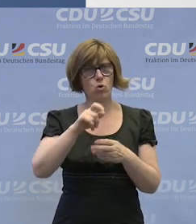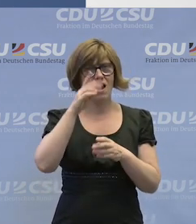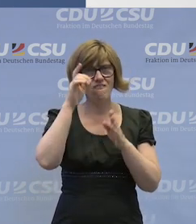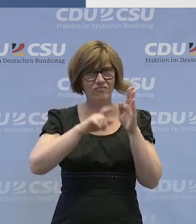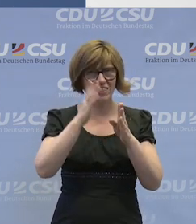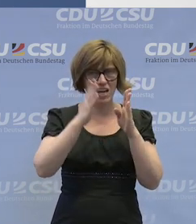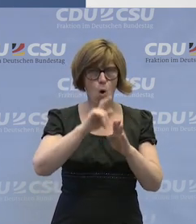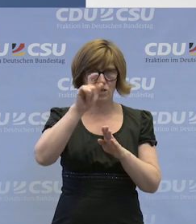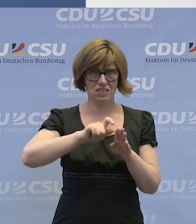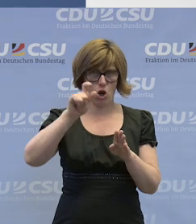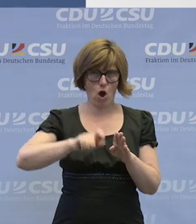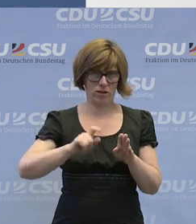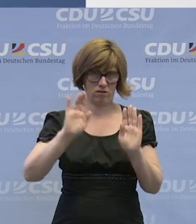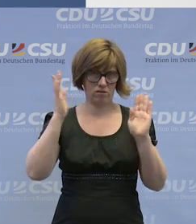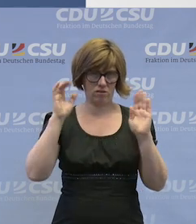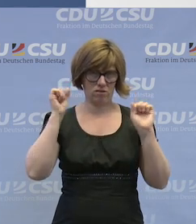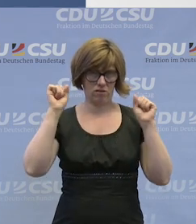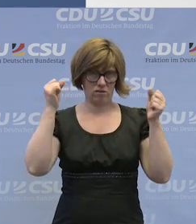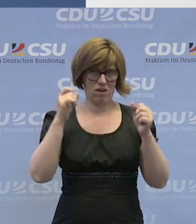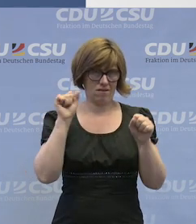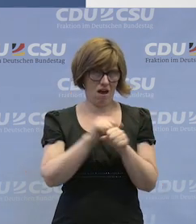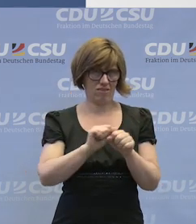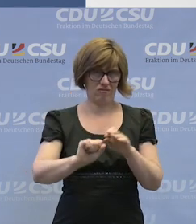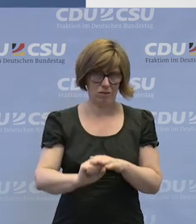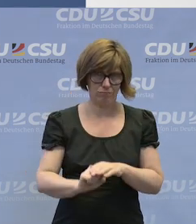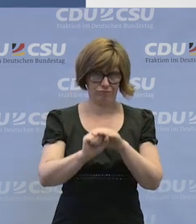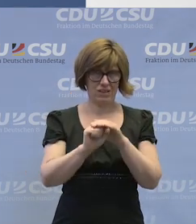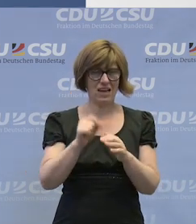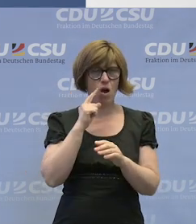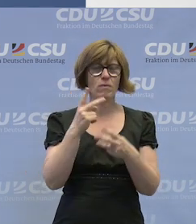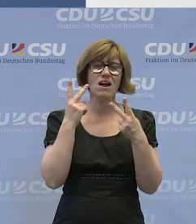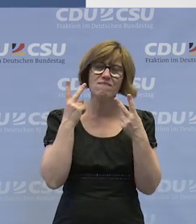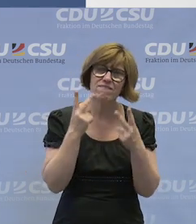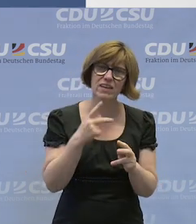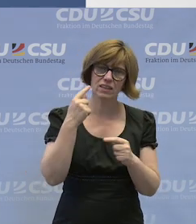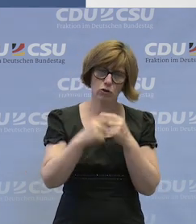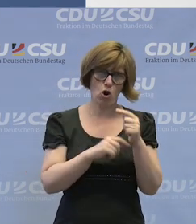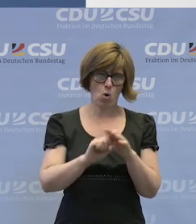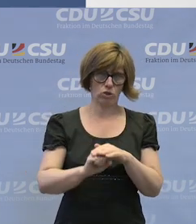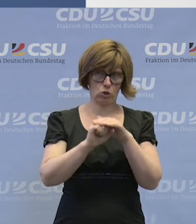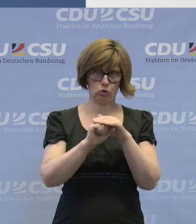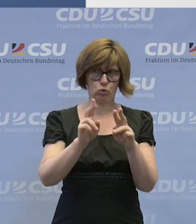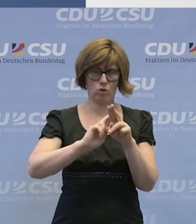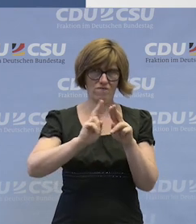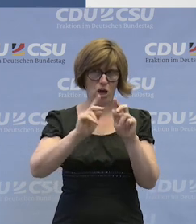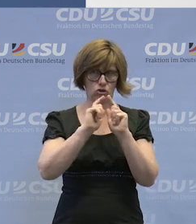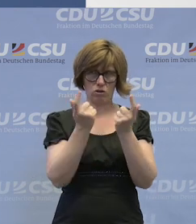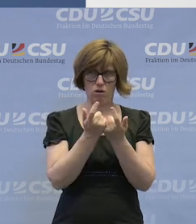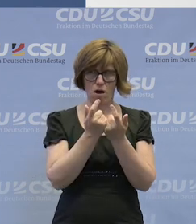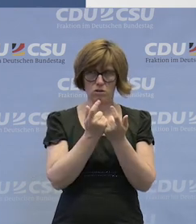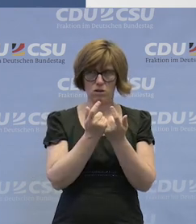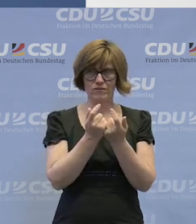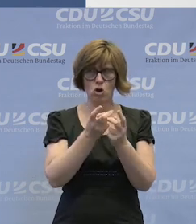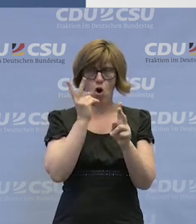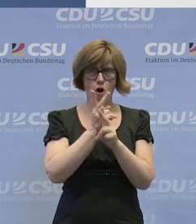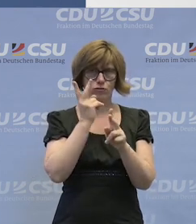Weil ich glaube, die können da eine ganz wichtige Rolle in der Unterstützung der Werkstatträte spielen, sind aber ja